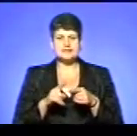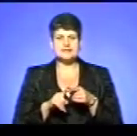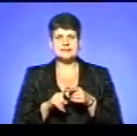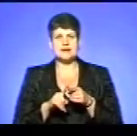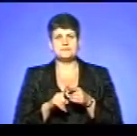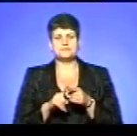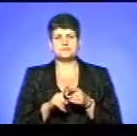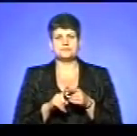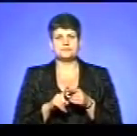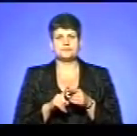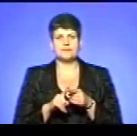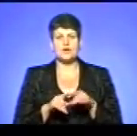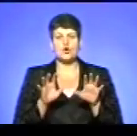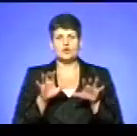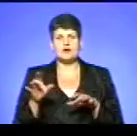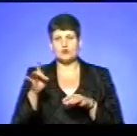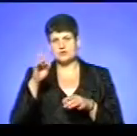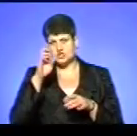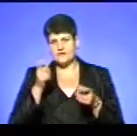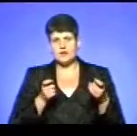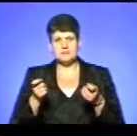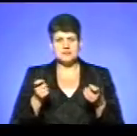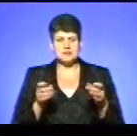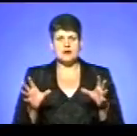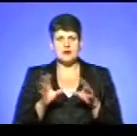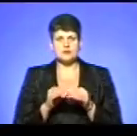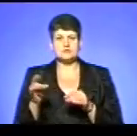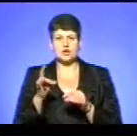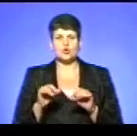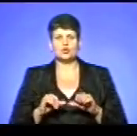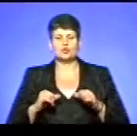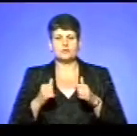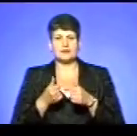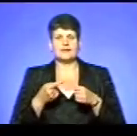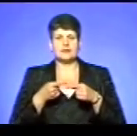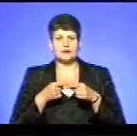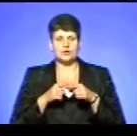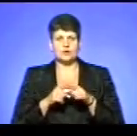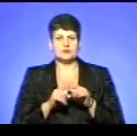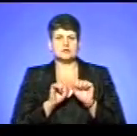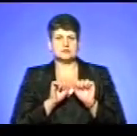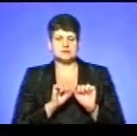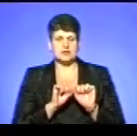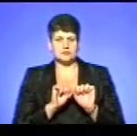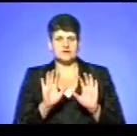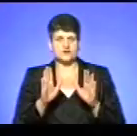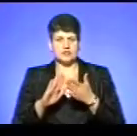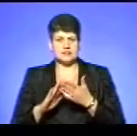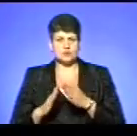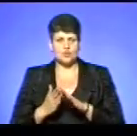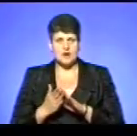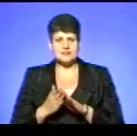безпосередньо голова районної державної адміністрації, разом з районною комісією техногенно-екологічної безпеки та надзвичайних ситуацій.